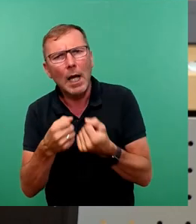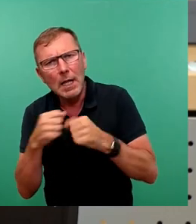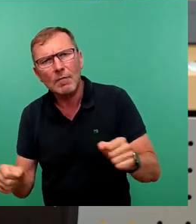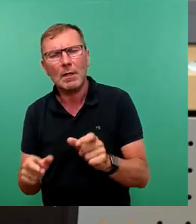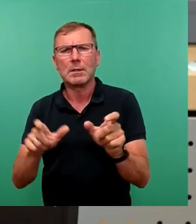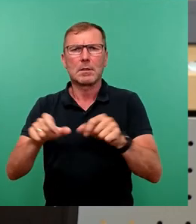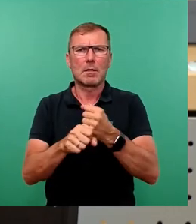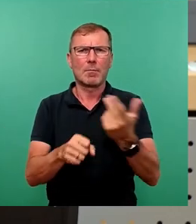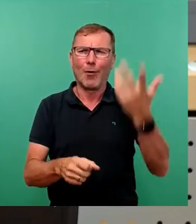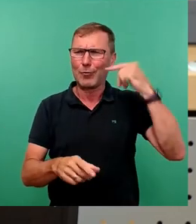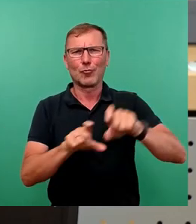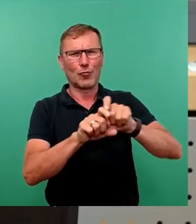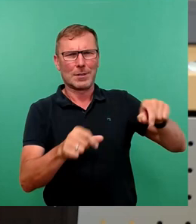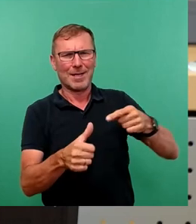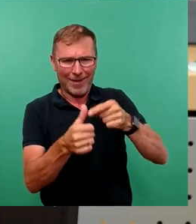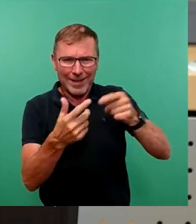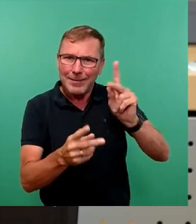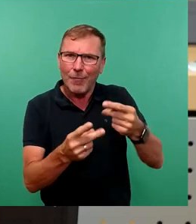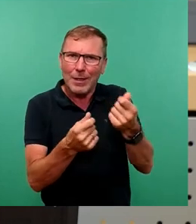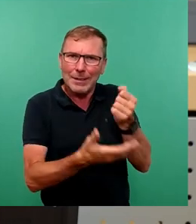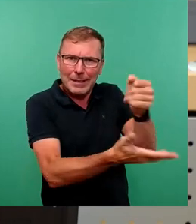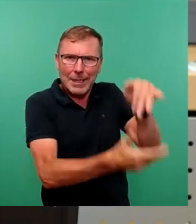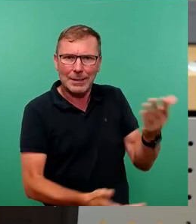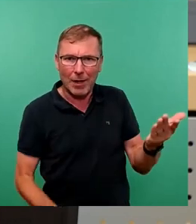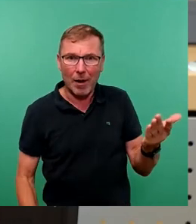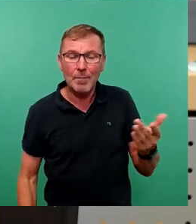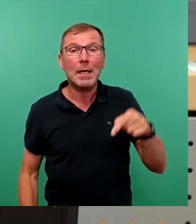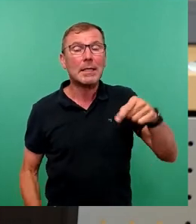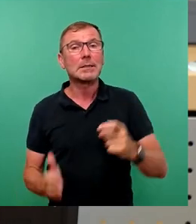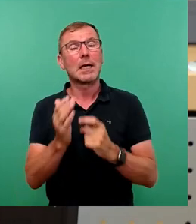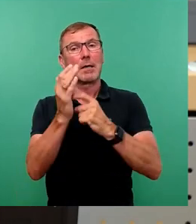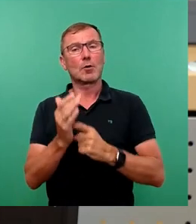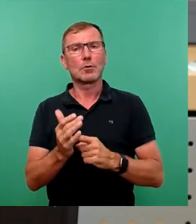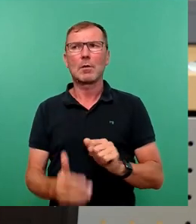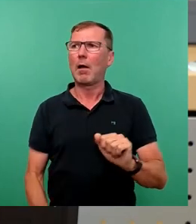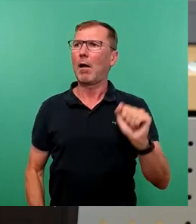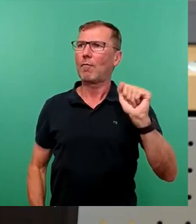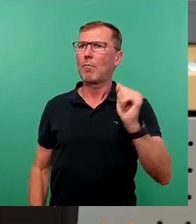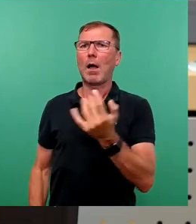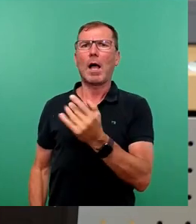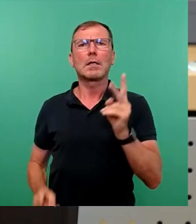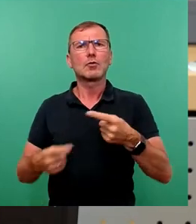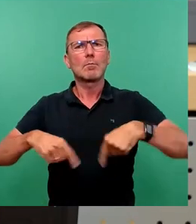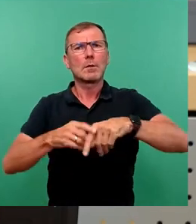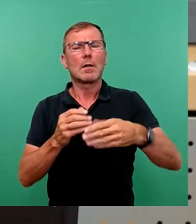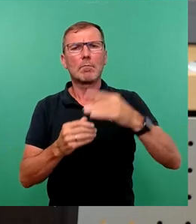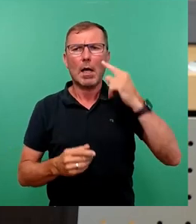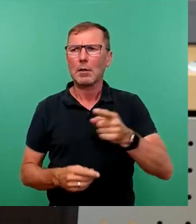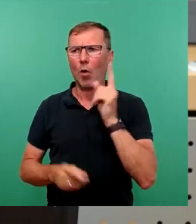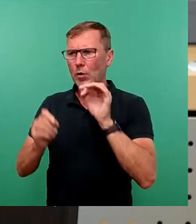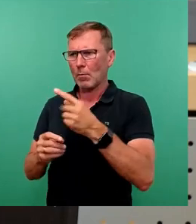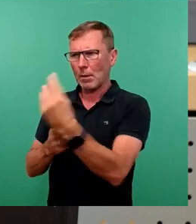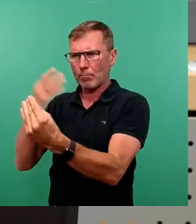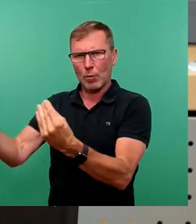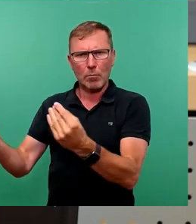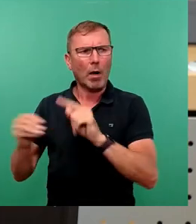schon zum Thema hatten, ja, solche Sachen. Jetzt wurde begründet, warum sollen einige Stadtbezirksbeiräte 100 Prozent bekommen und